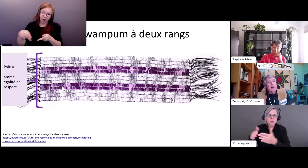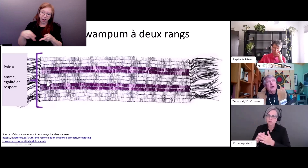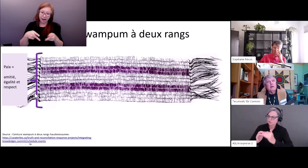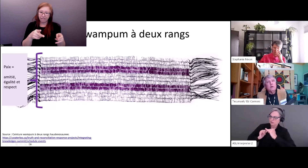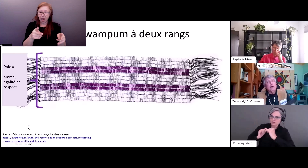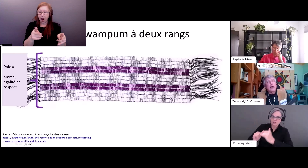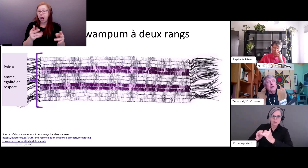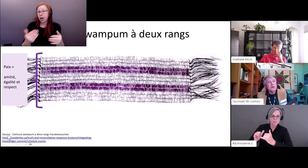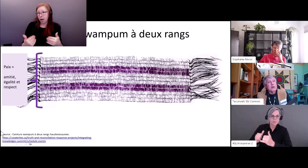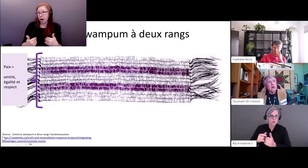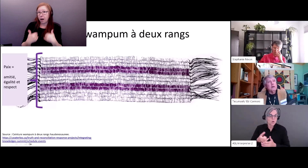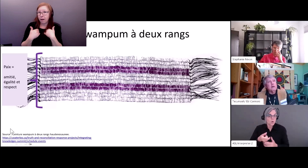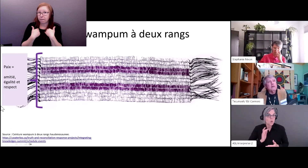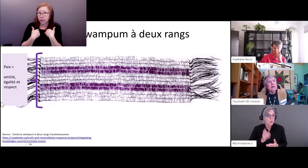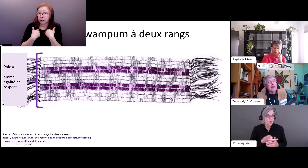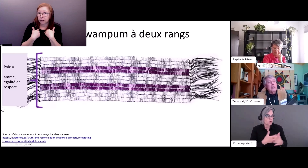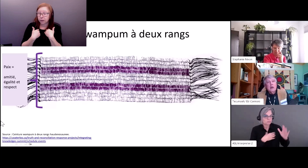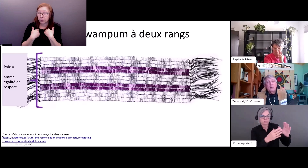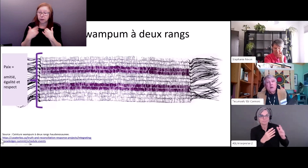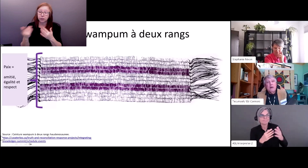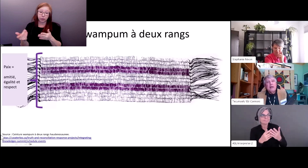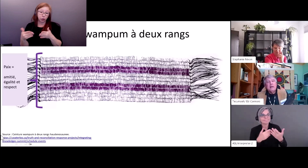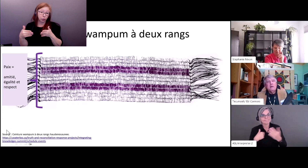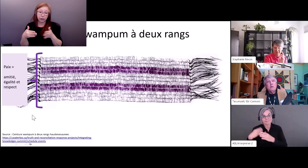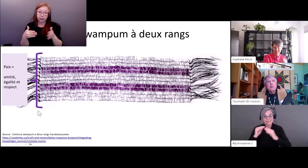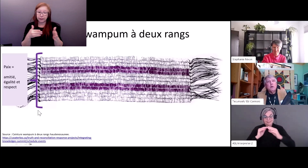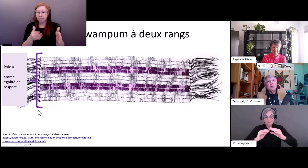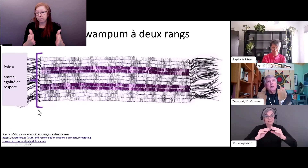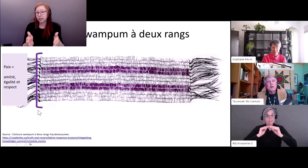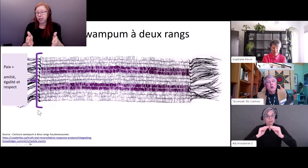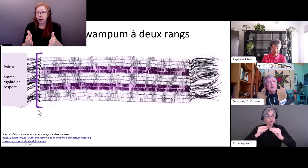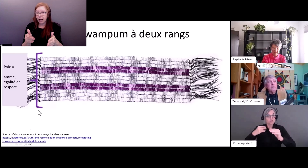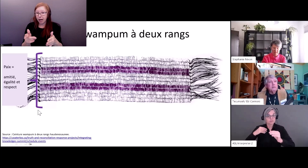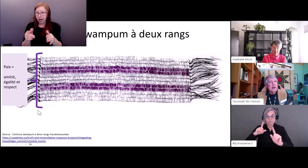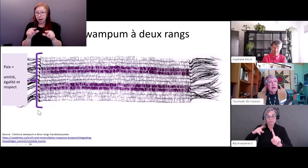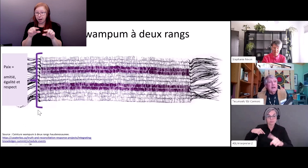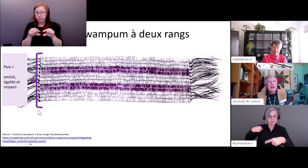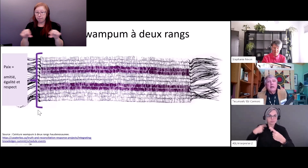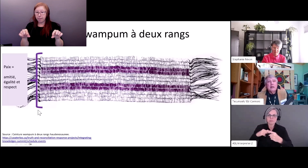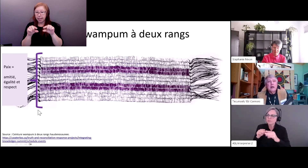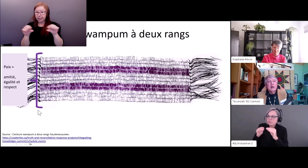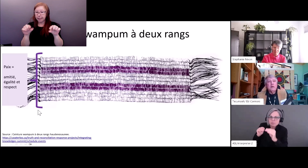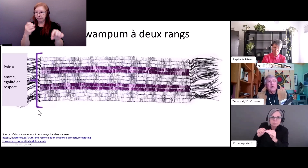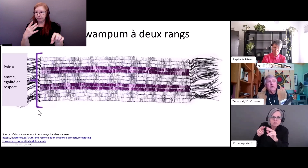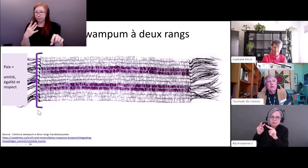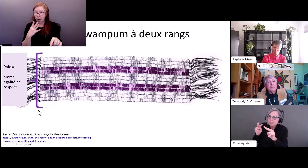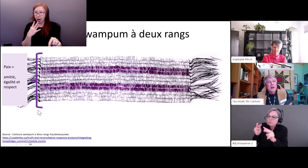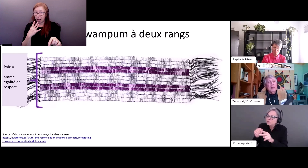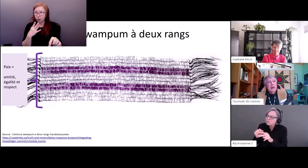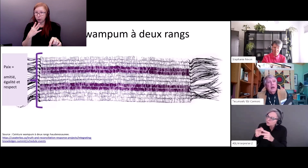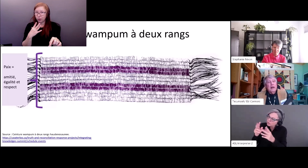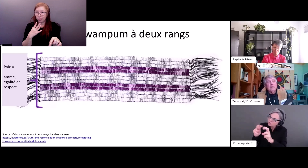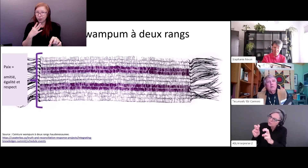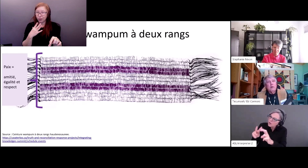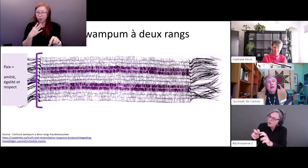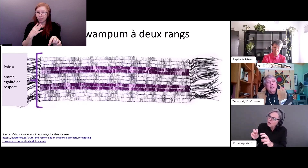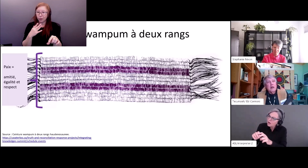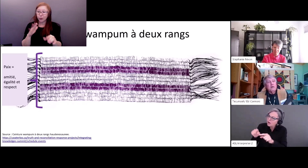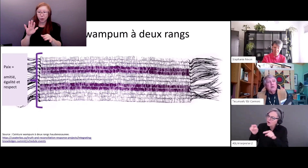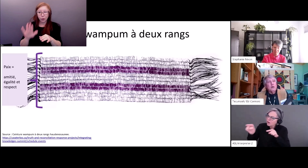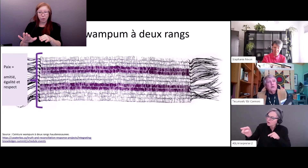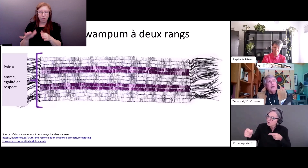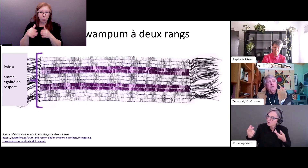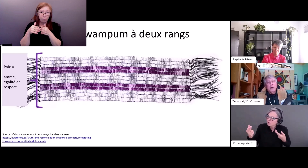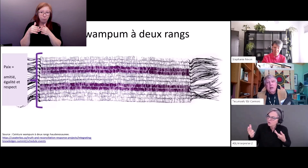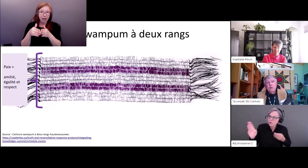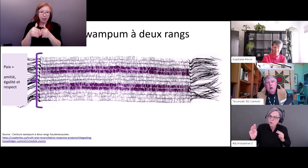on nous avait appris à utiliser nos idées pour voir ce qui faisait en sorte que ces personnes soient humaines aussi